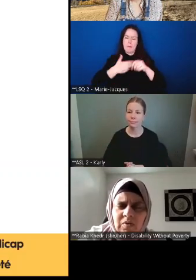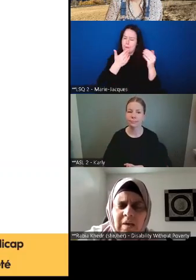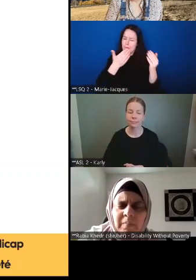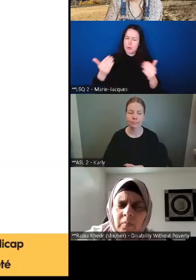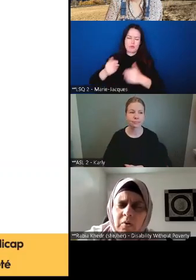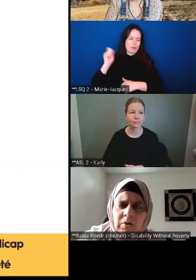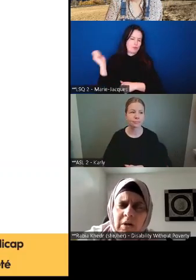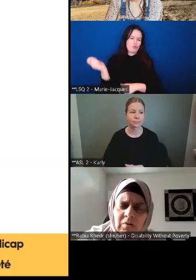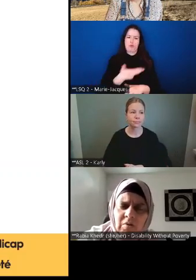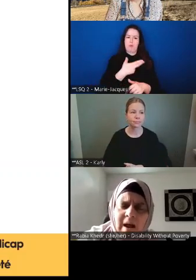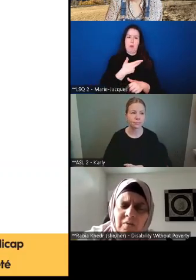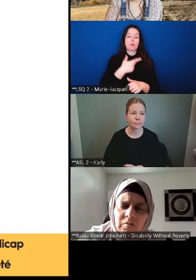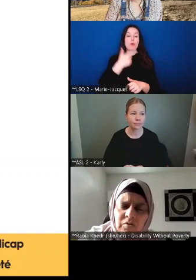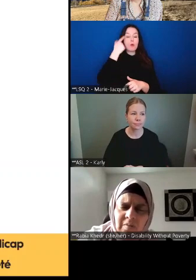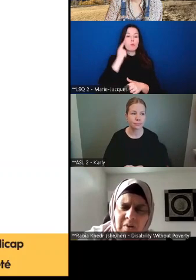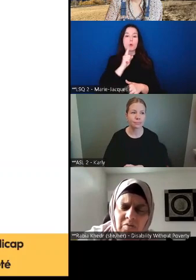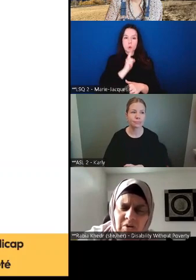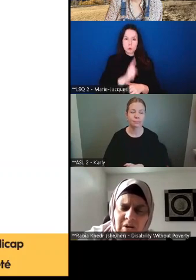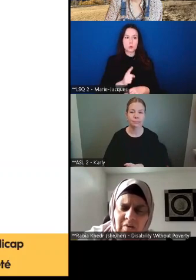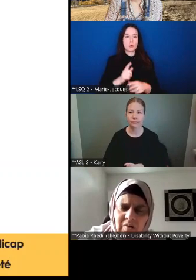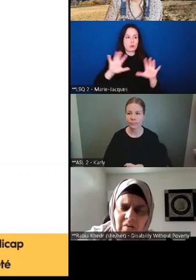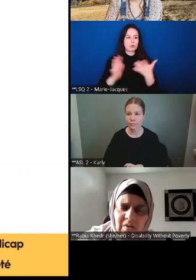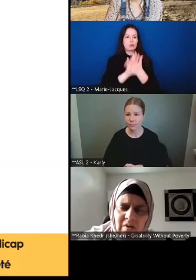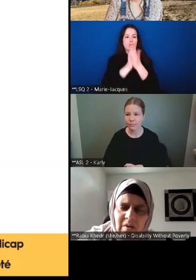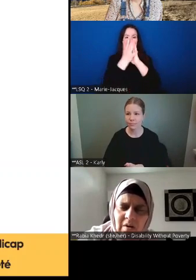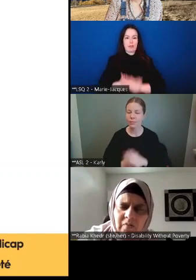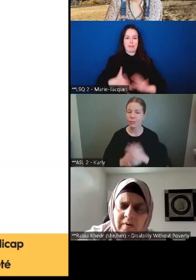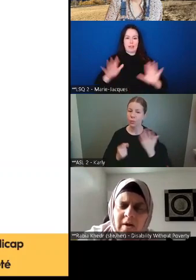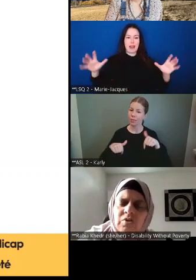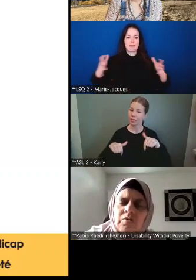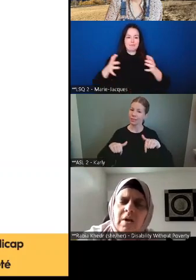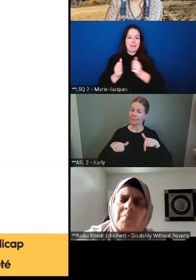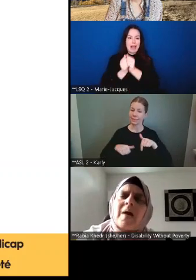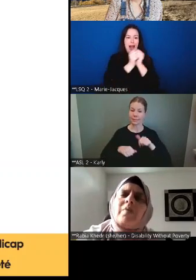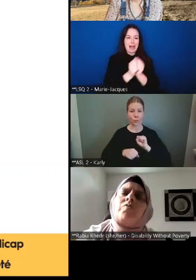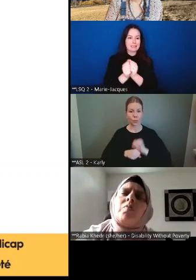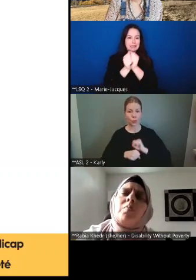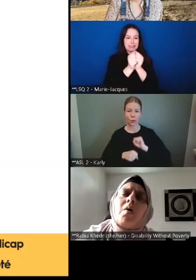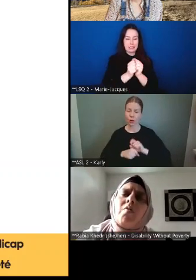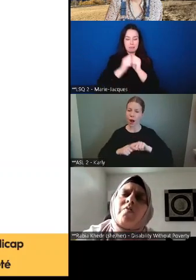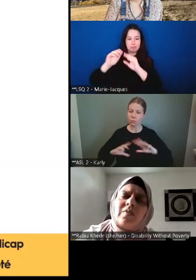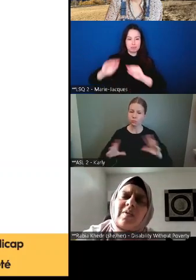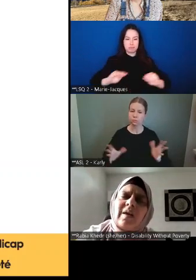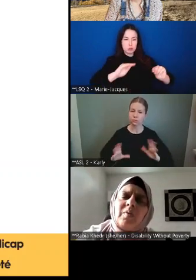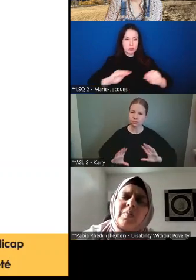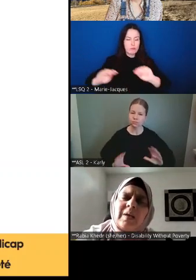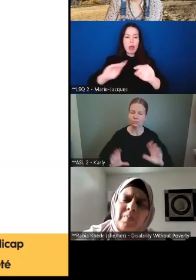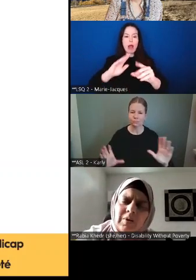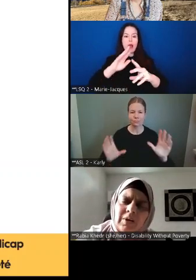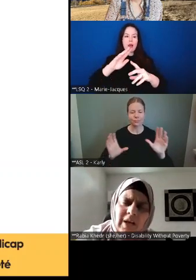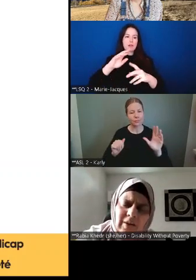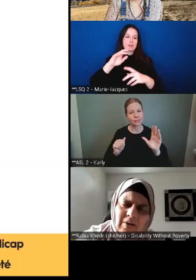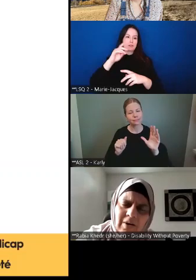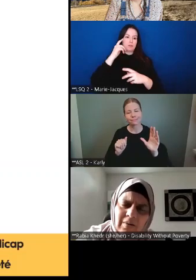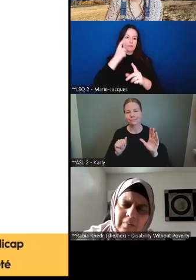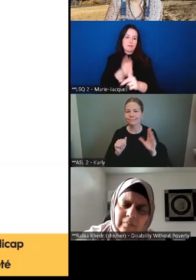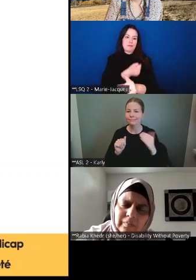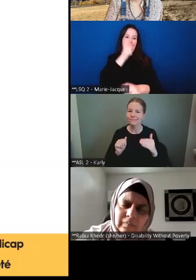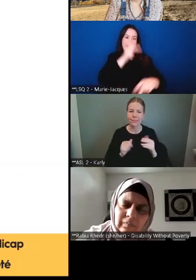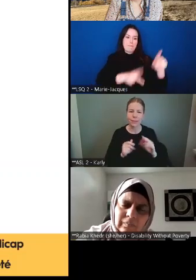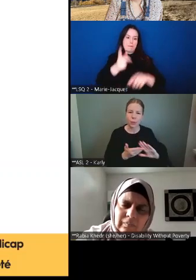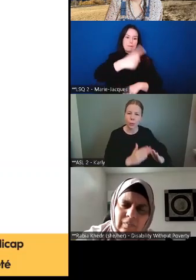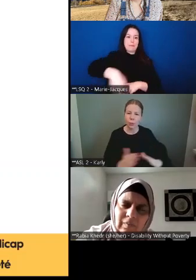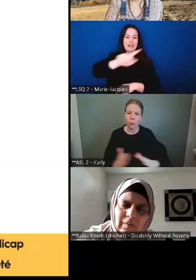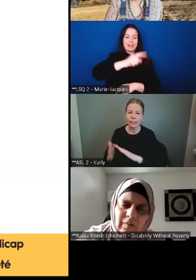pour faire partie d'un mouvement qui est issu du mouvement populaire. Si nous allons créer